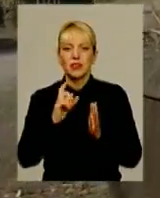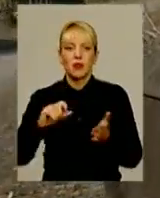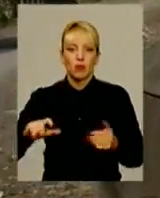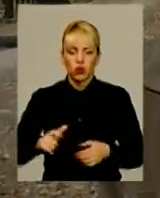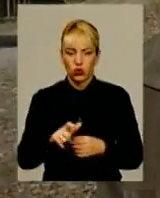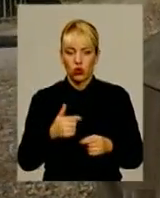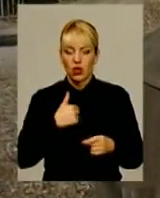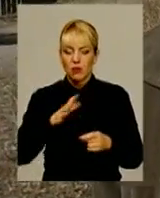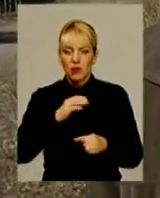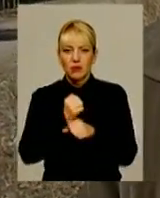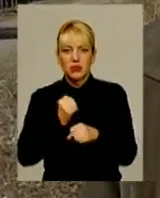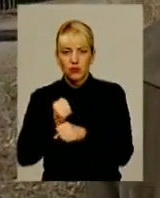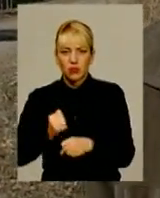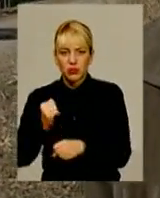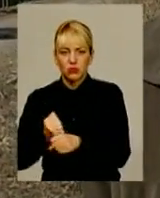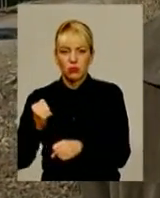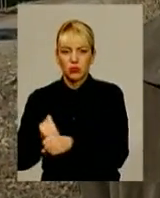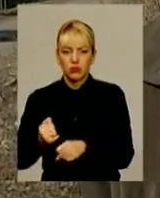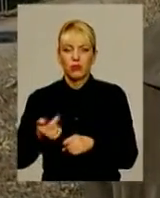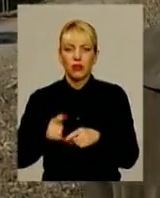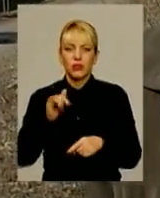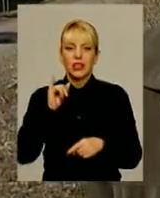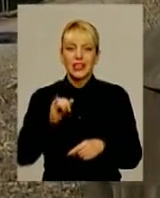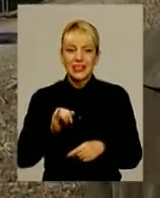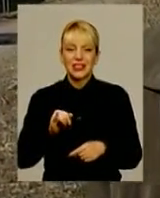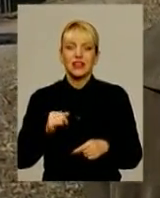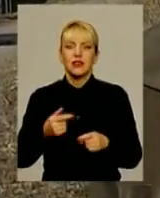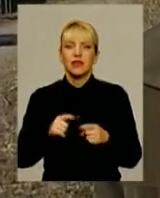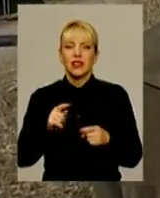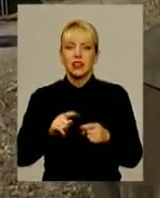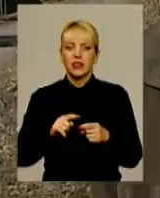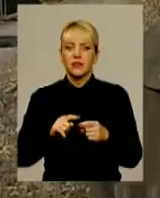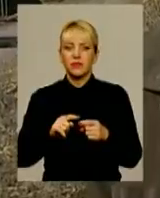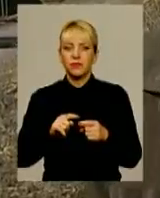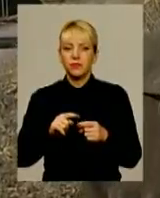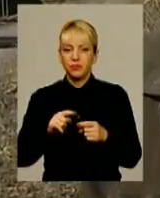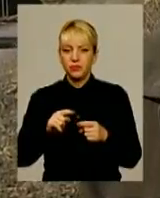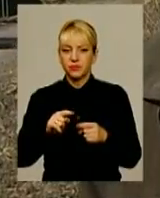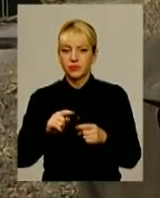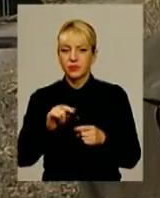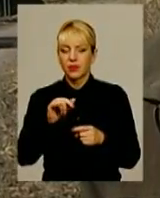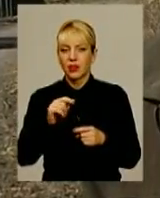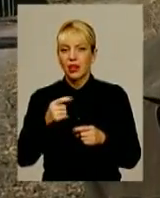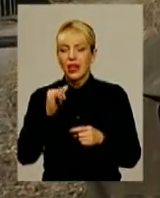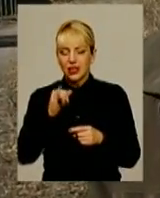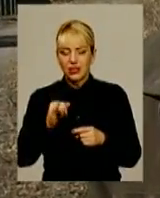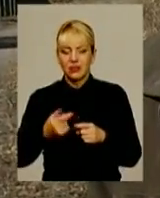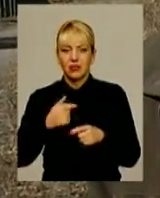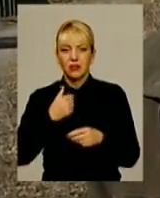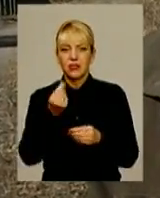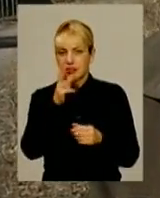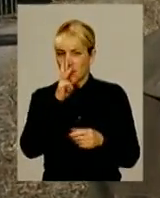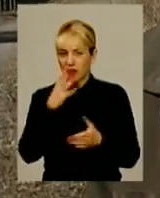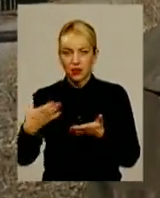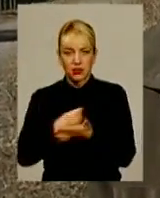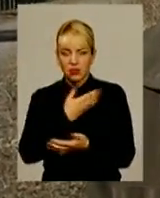мене стовмета зуба. Що брав? Стовмета зуба хотів на мене набити. За що? Ну,